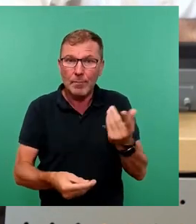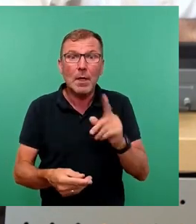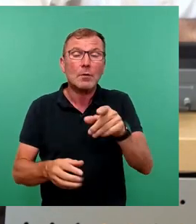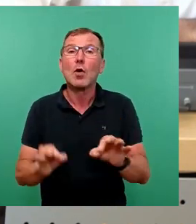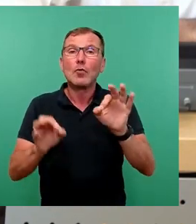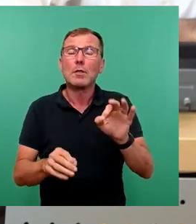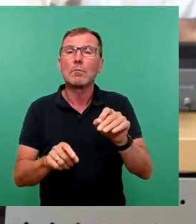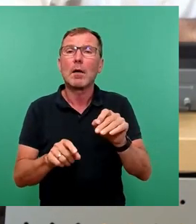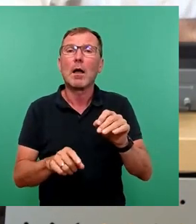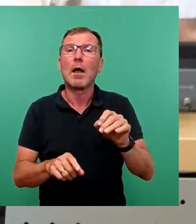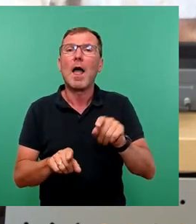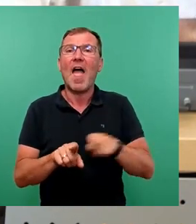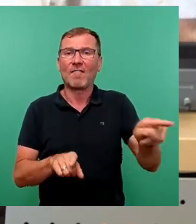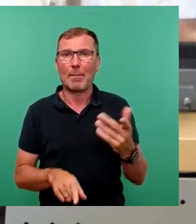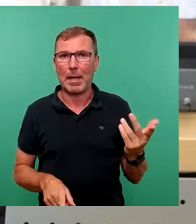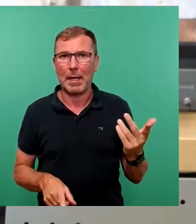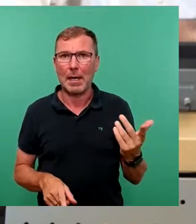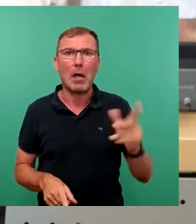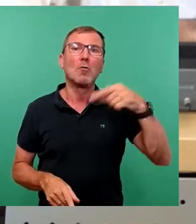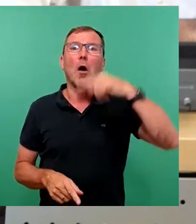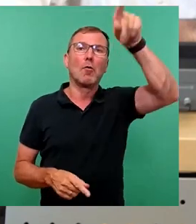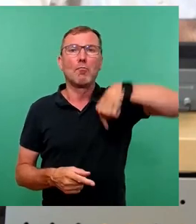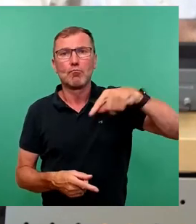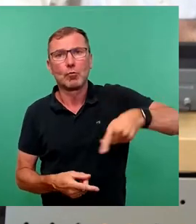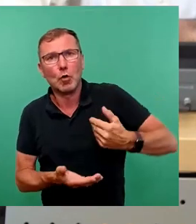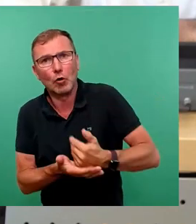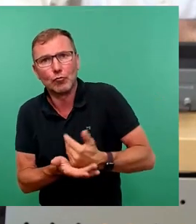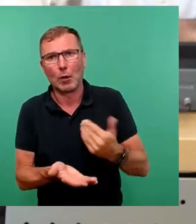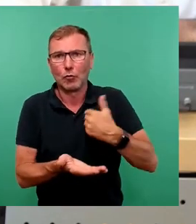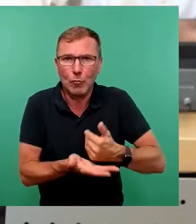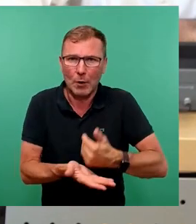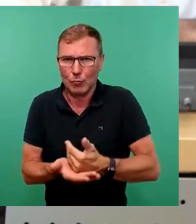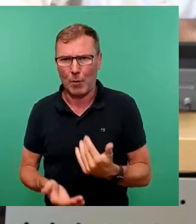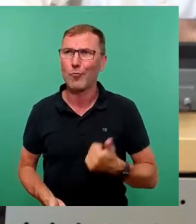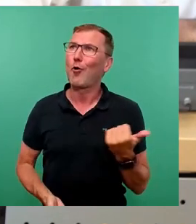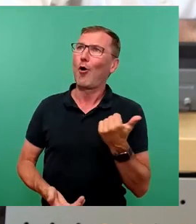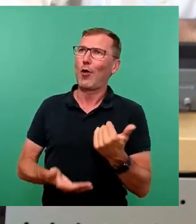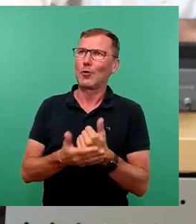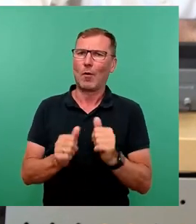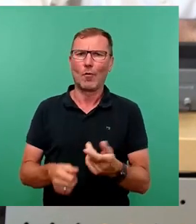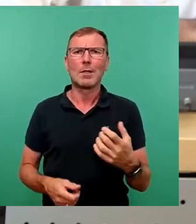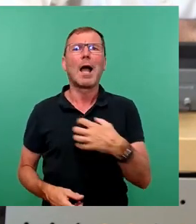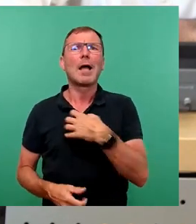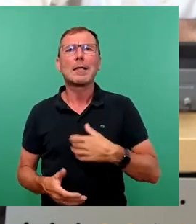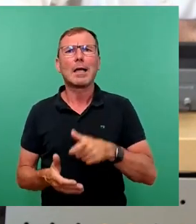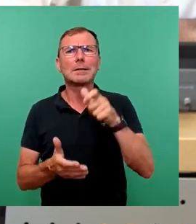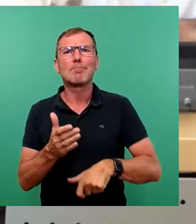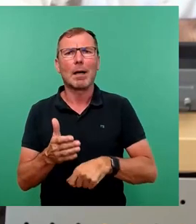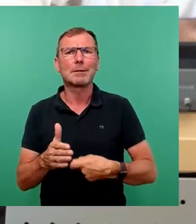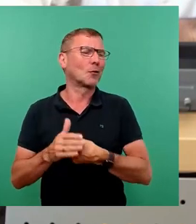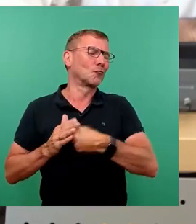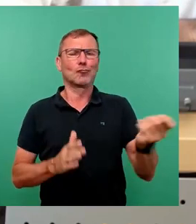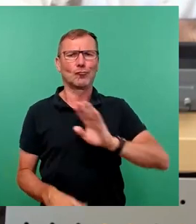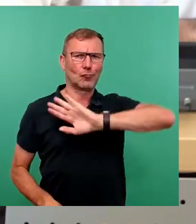die FDP und macht noch tolle Sparvorschläge. Tolle Sparvorschläge. Den Dresdenpass will Sie am besten